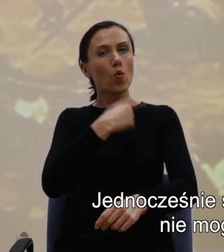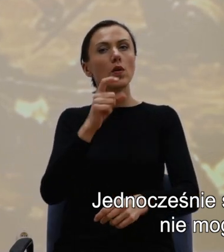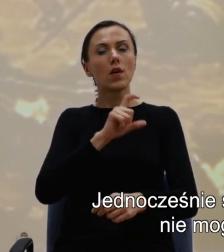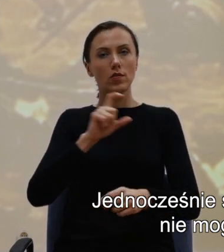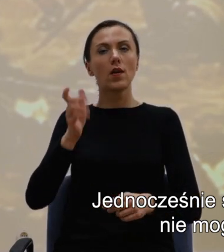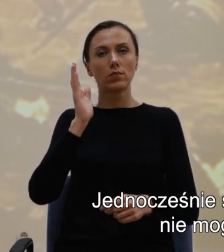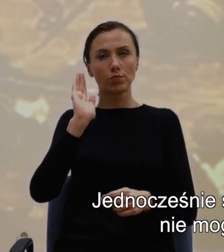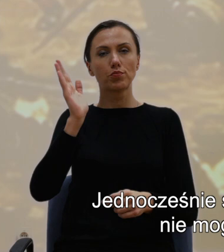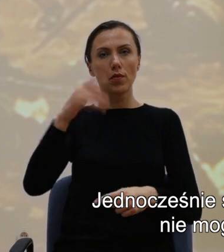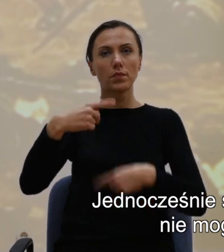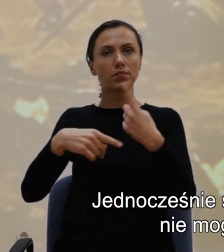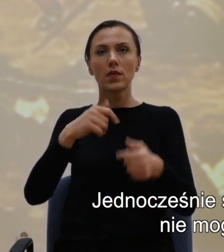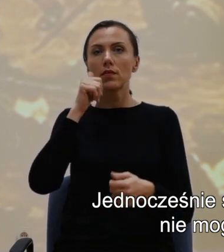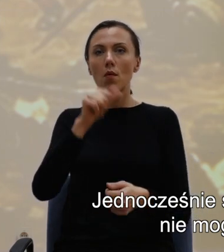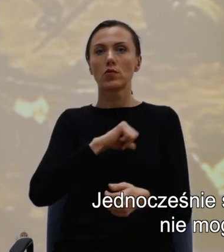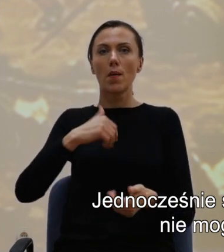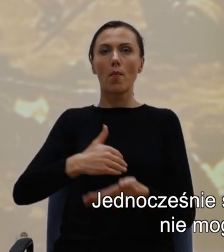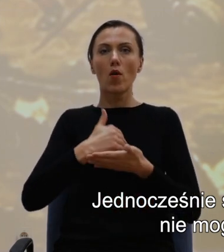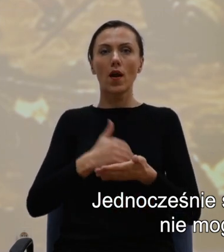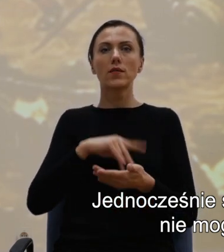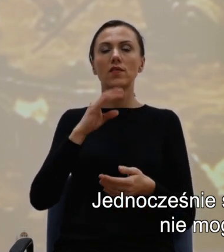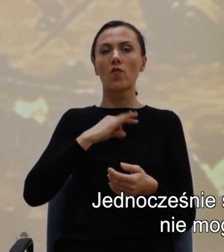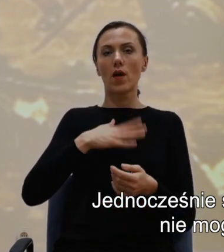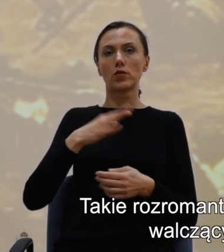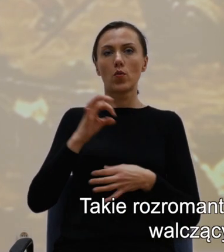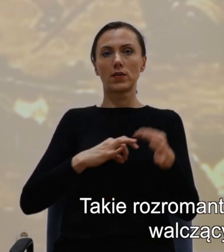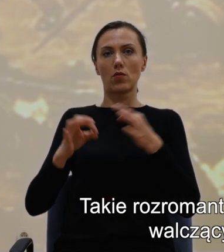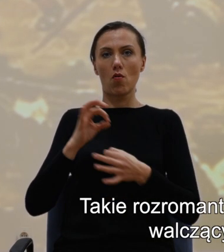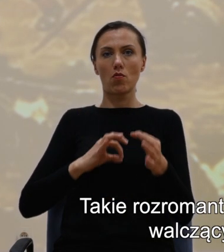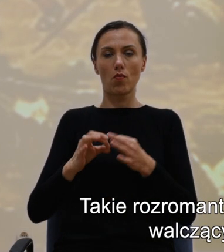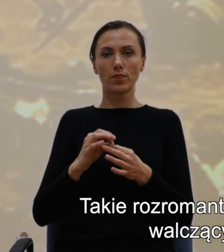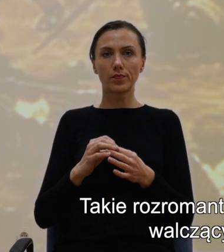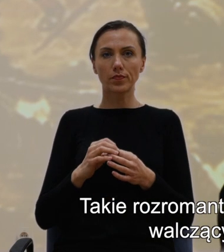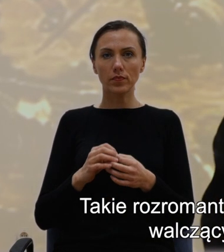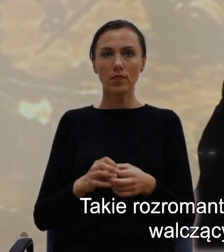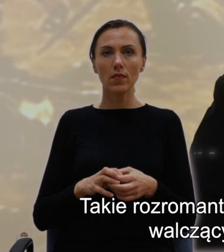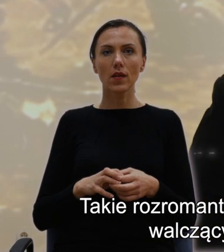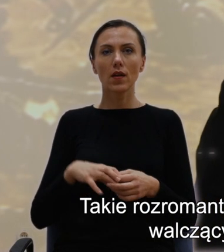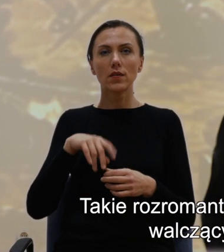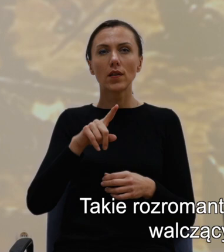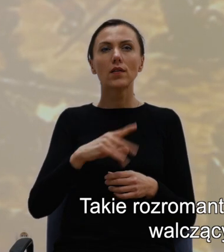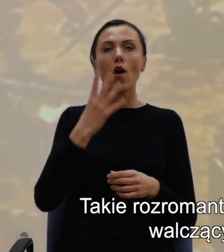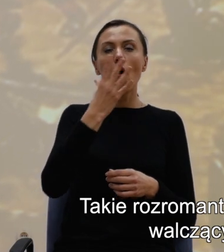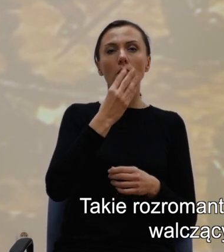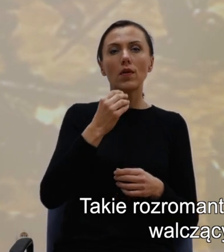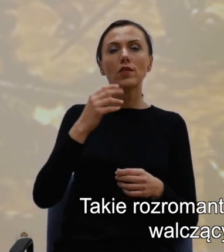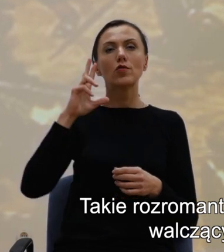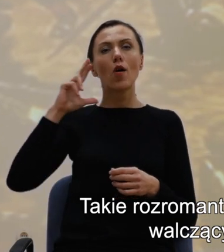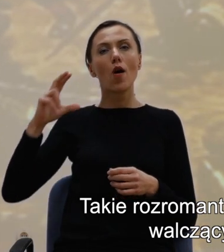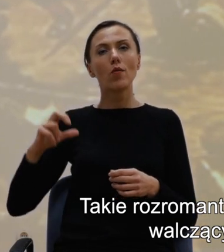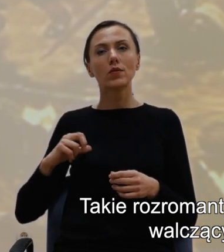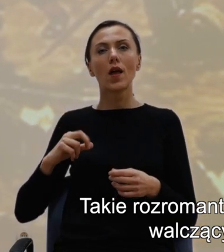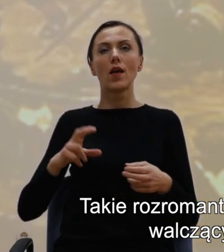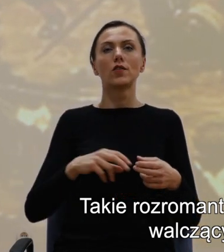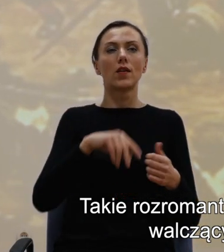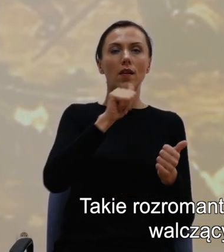nie mogło poradzić sobie ze swoją historią. Takie rozromantyzowane obrazy żołnierzy